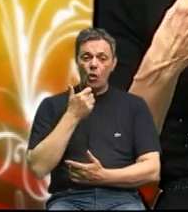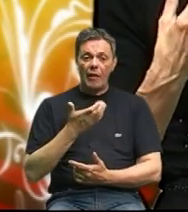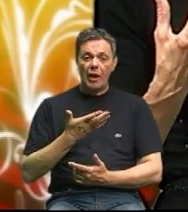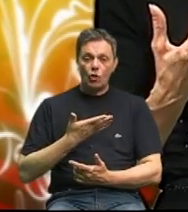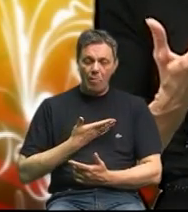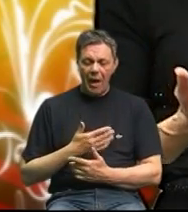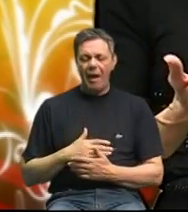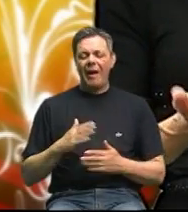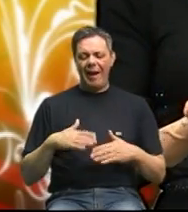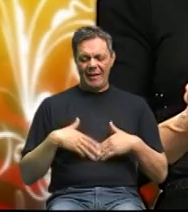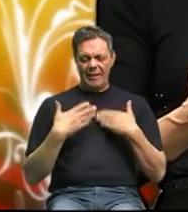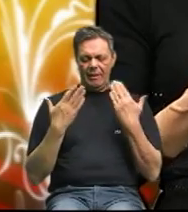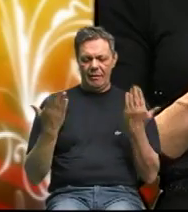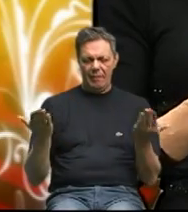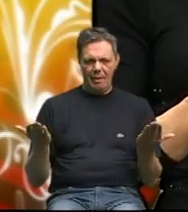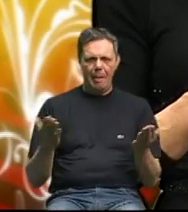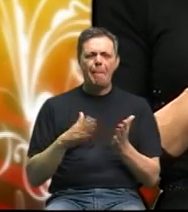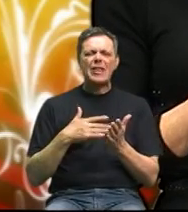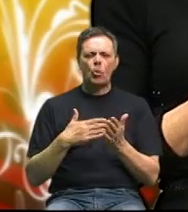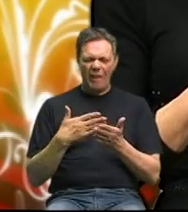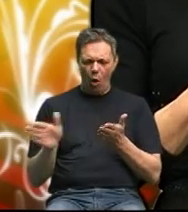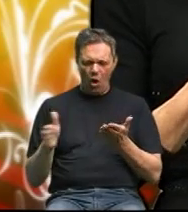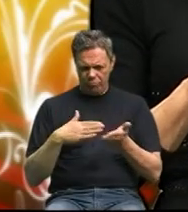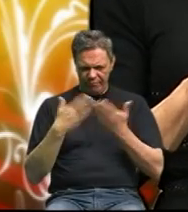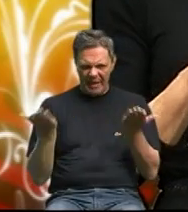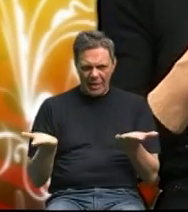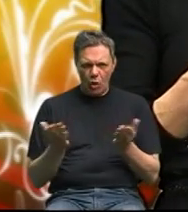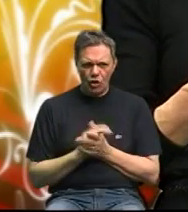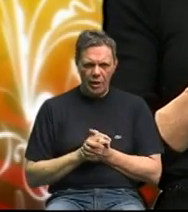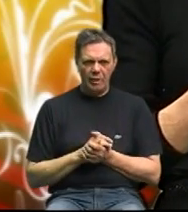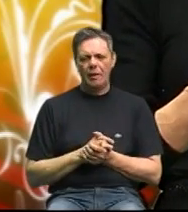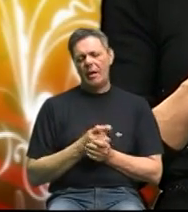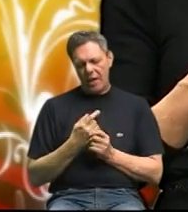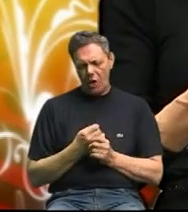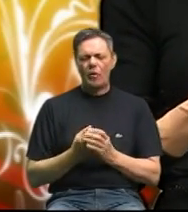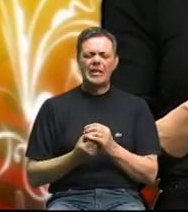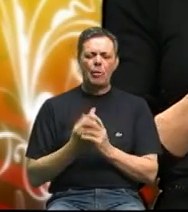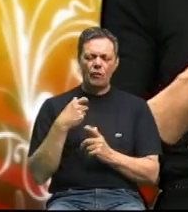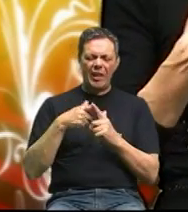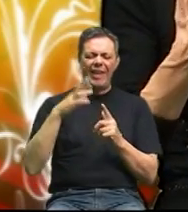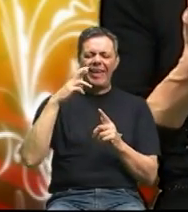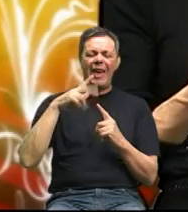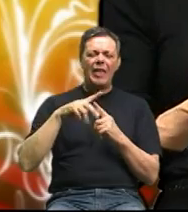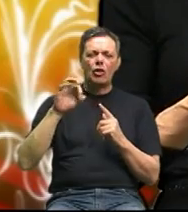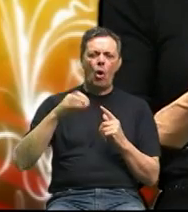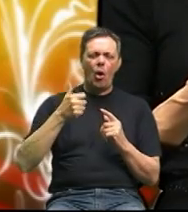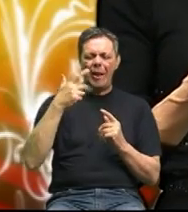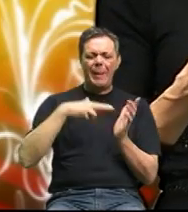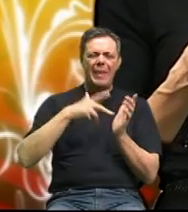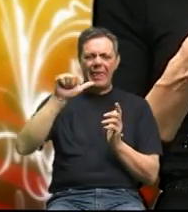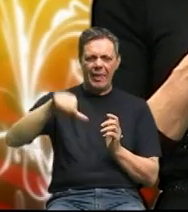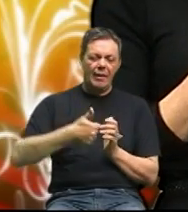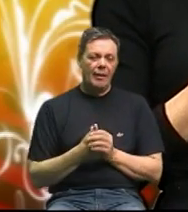raslaži masno tkivo uz roku je ketoni ketoni a ove ketoni